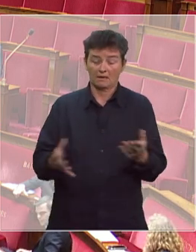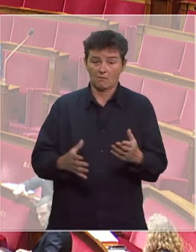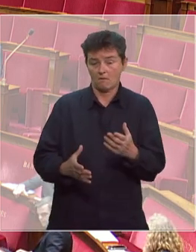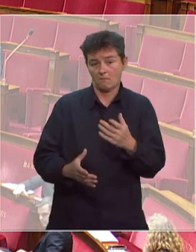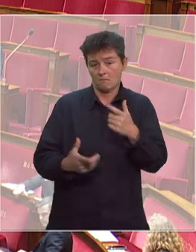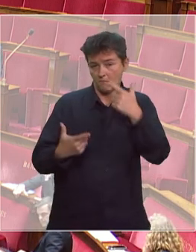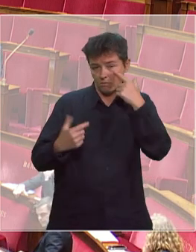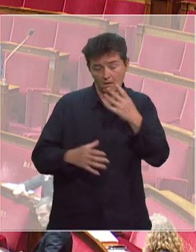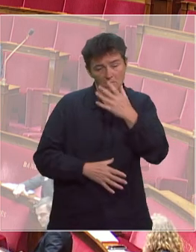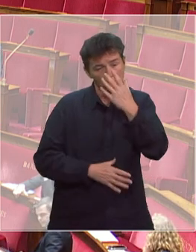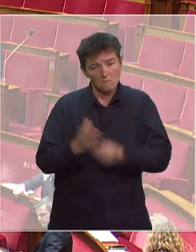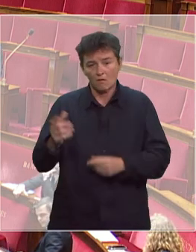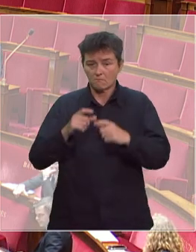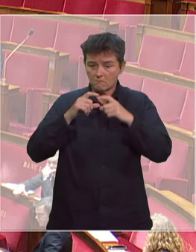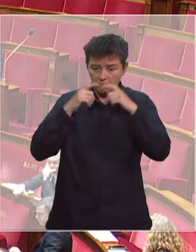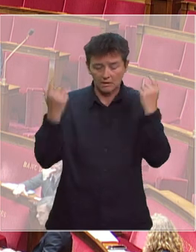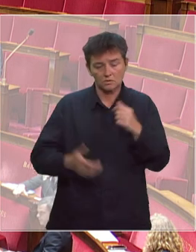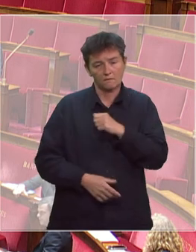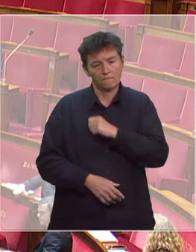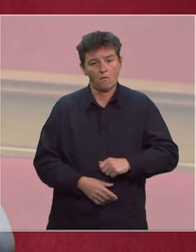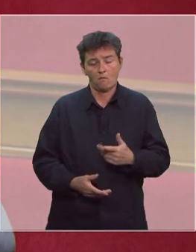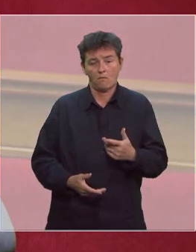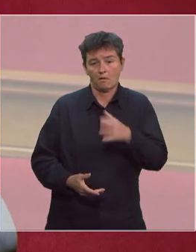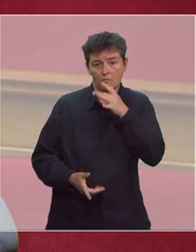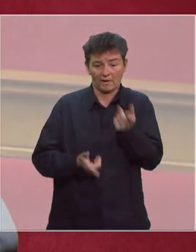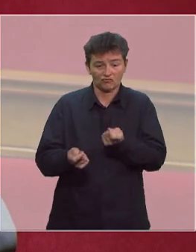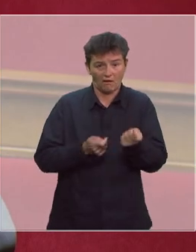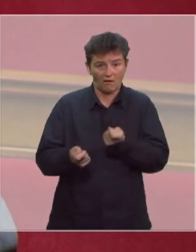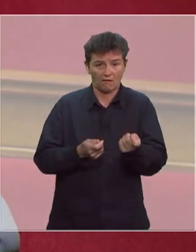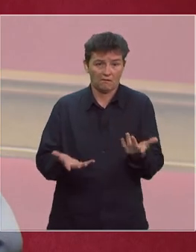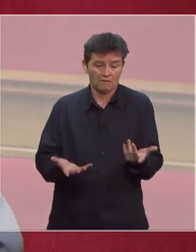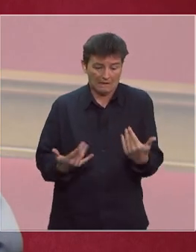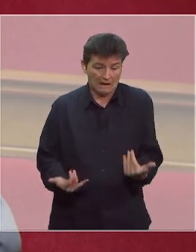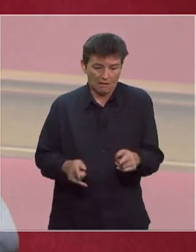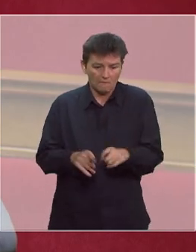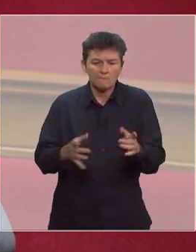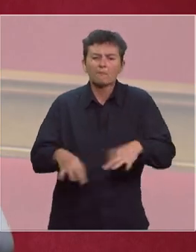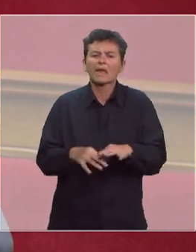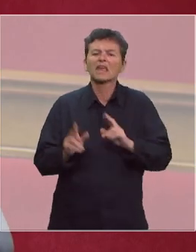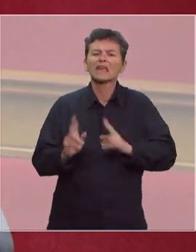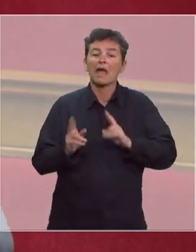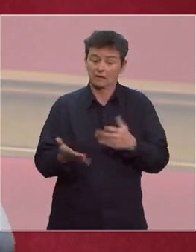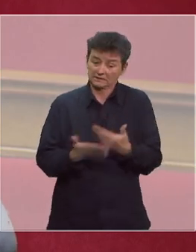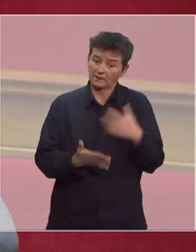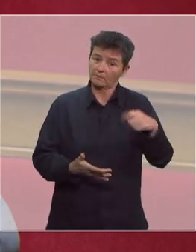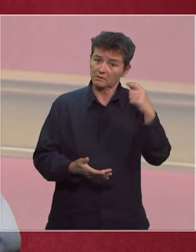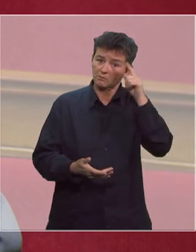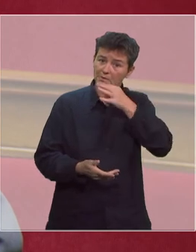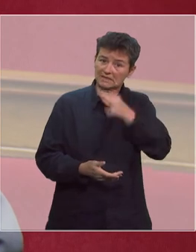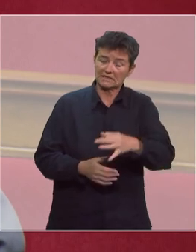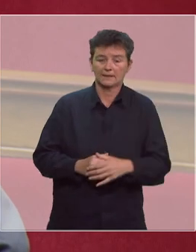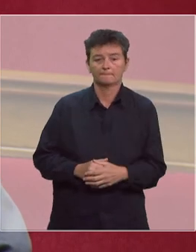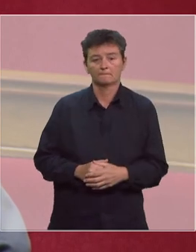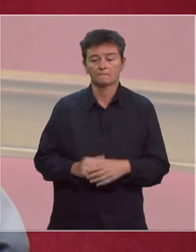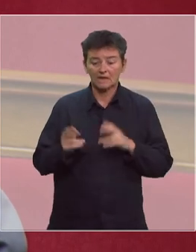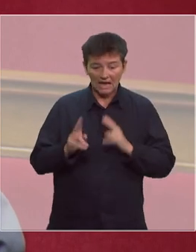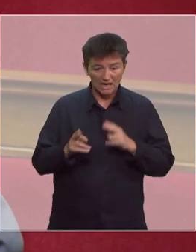qui menace notre capacité à endiguer l'épidémie. Notre pays est en guerre. Ce sont les mots du Président de la République. Mais pour éviter